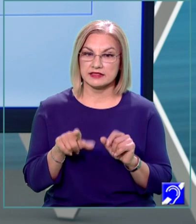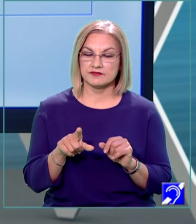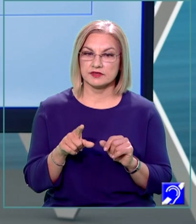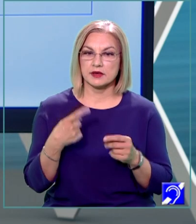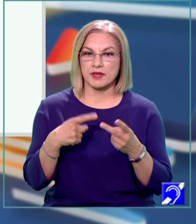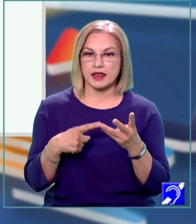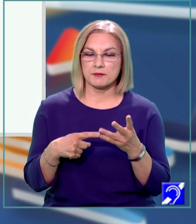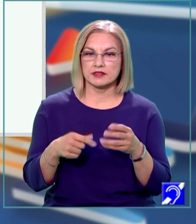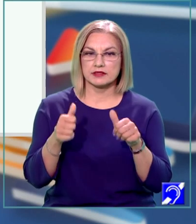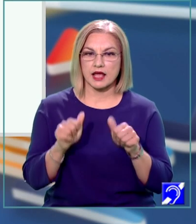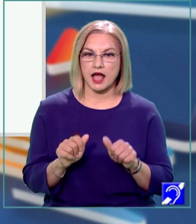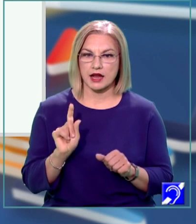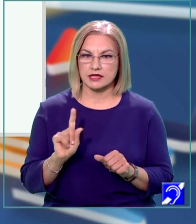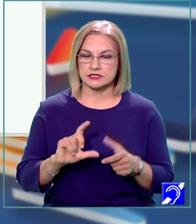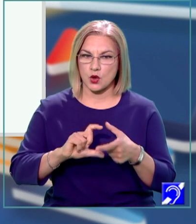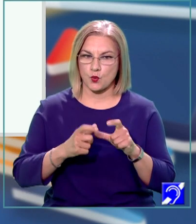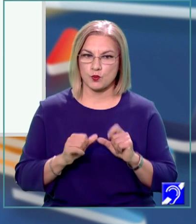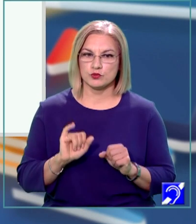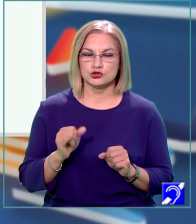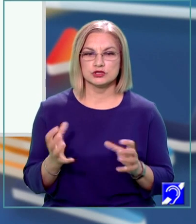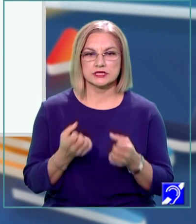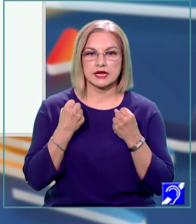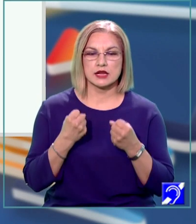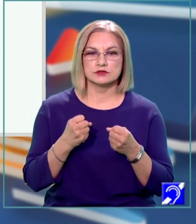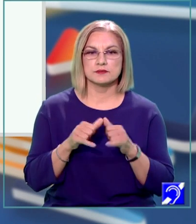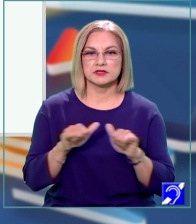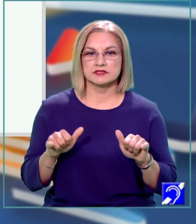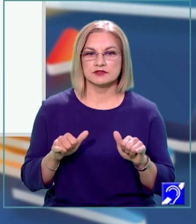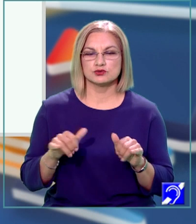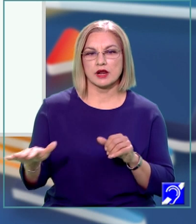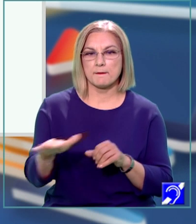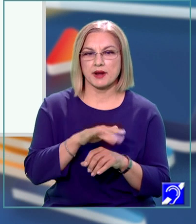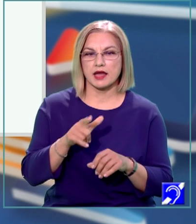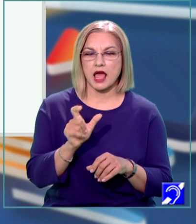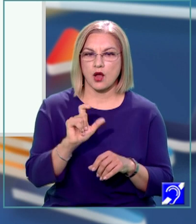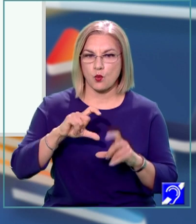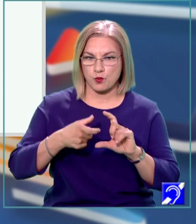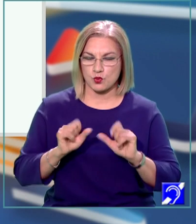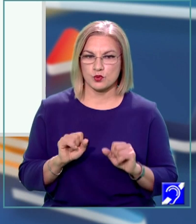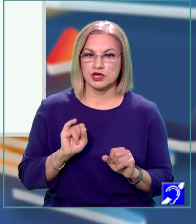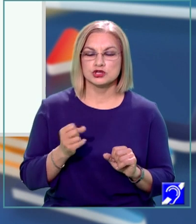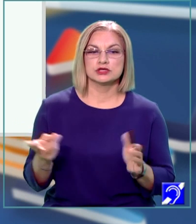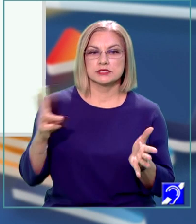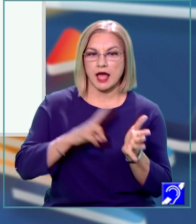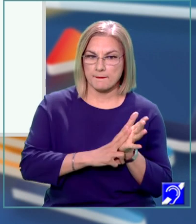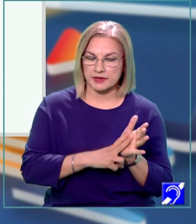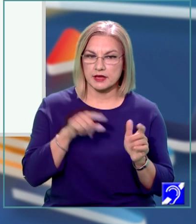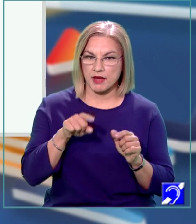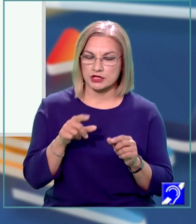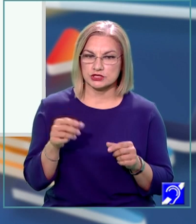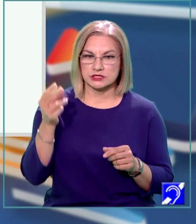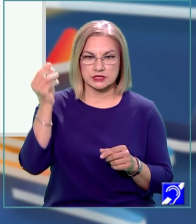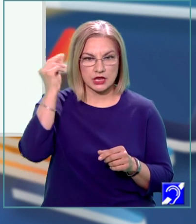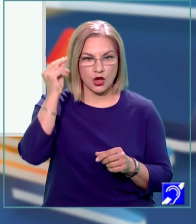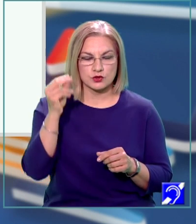caracteristice ale cubului, să realizăm desfășurarea plană a cubului și desigur să aplicăm aceste noțiuni